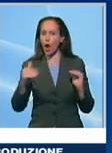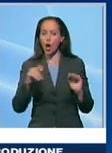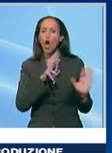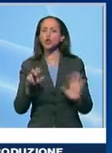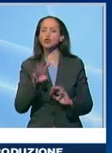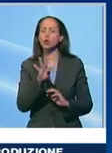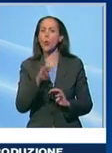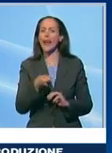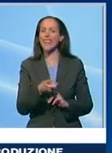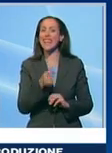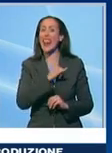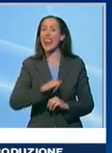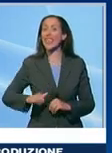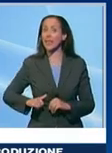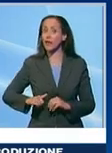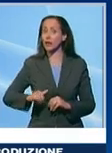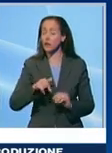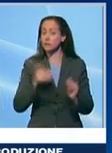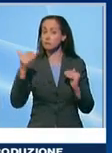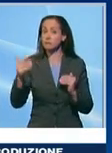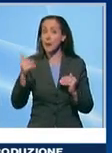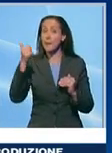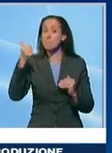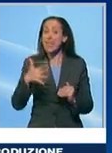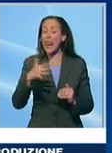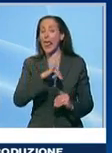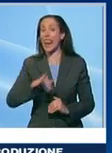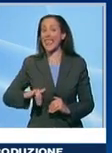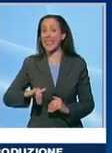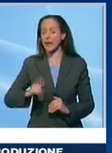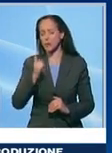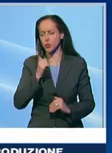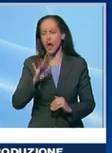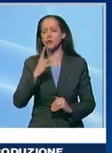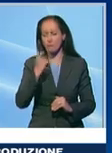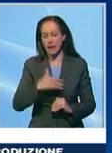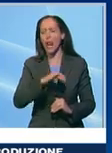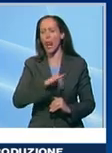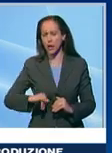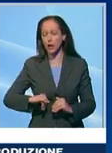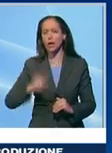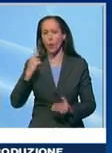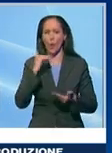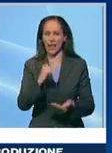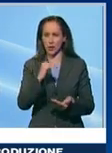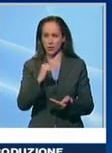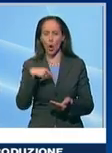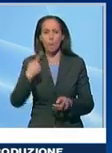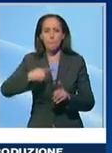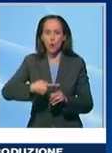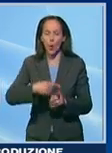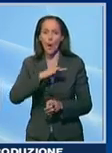840 lire e arrivava a 1.000 lire al litro, più i premi di